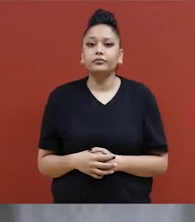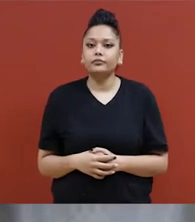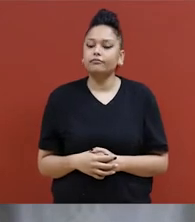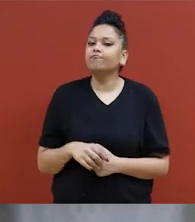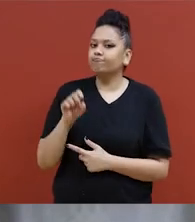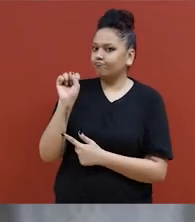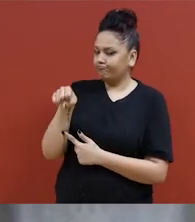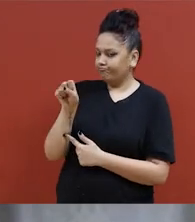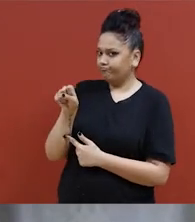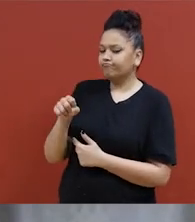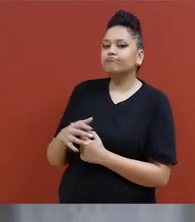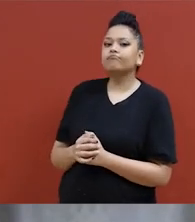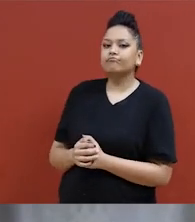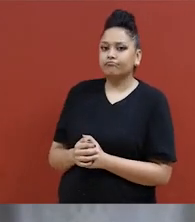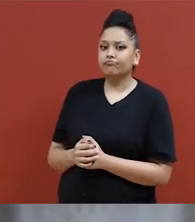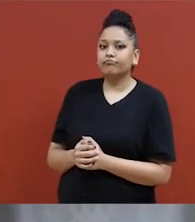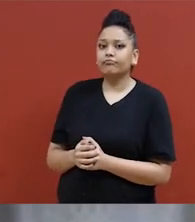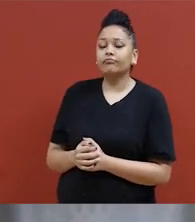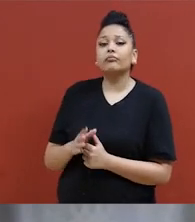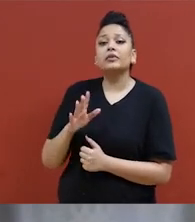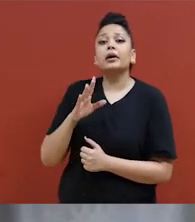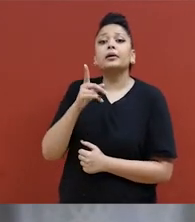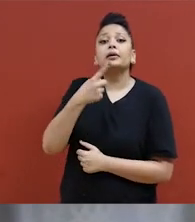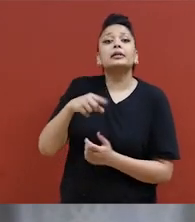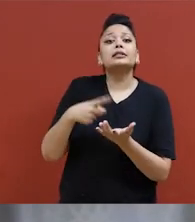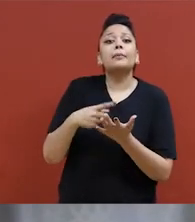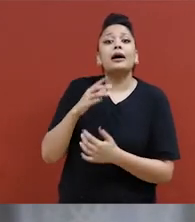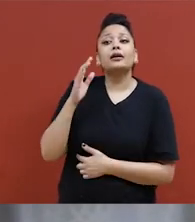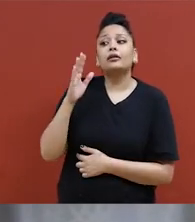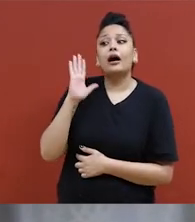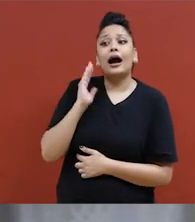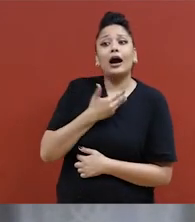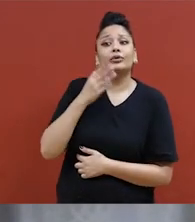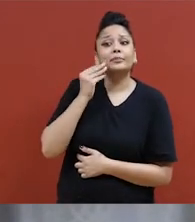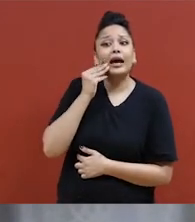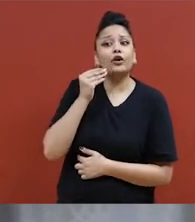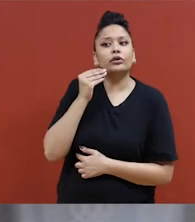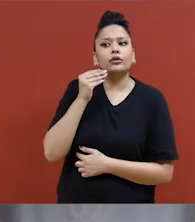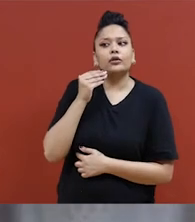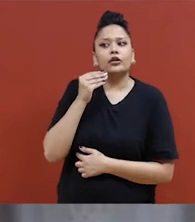J'ai eu quelques expériences avec des situations de violation de la vie privée.